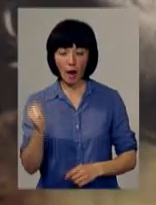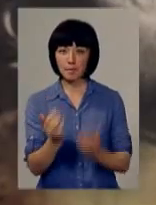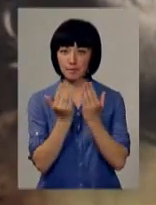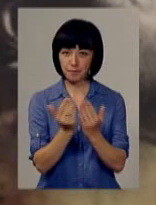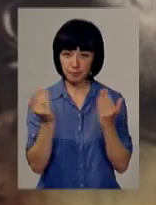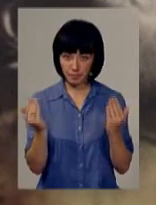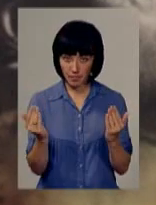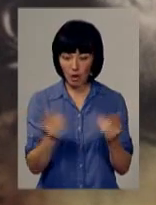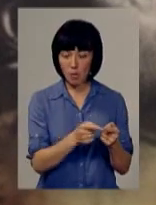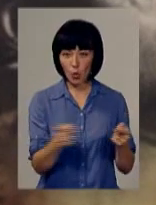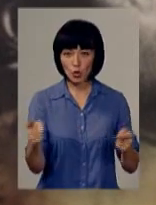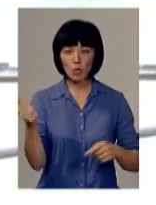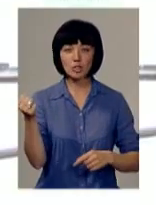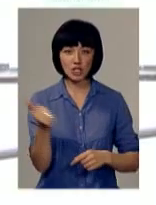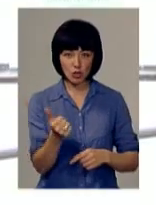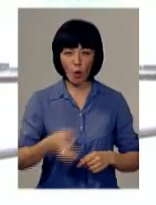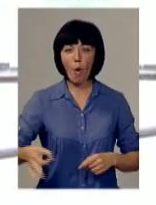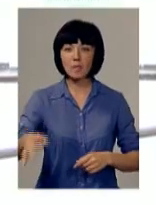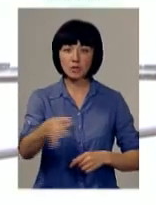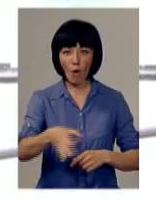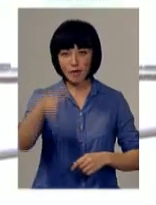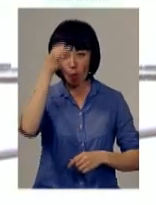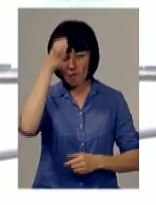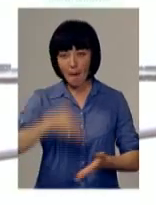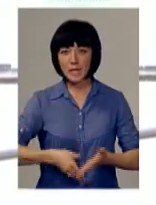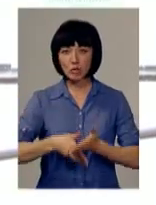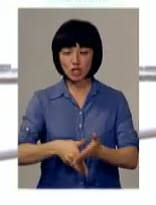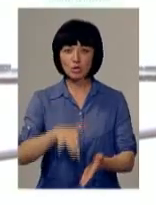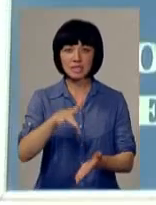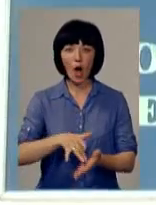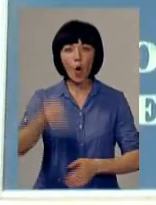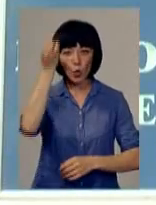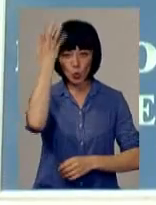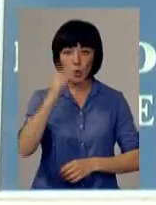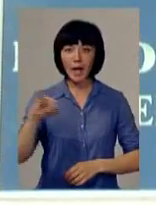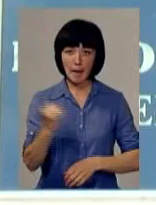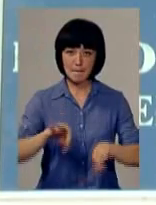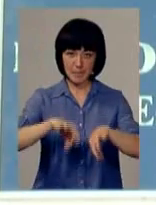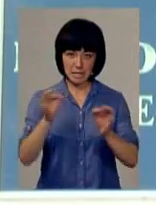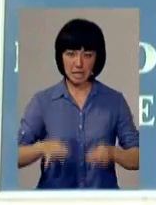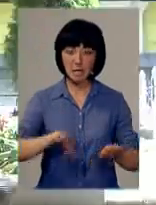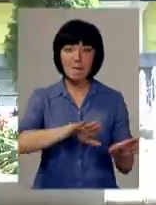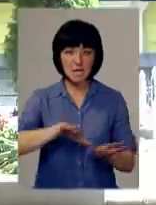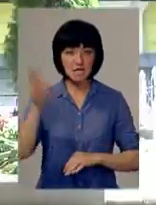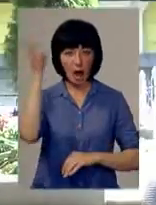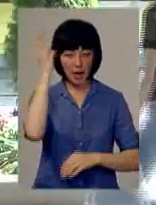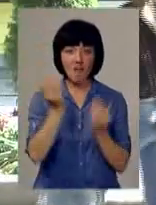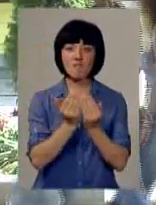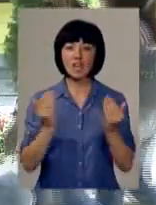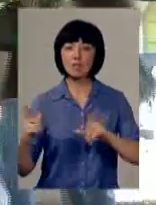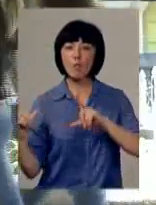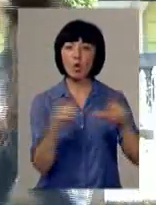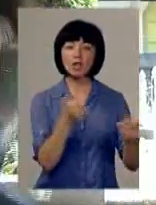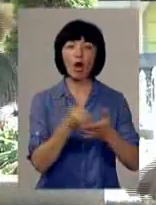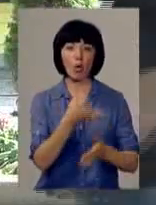історичні плакати протягом тижня в обласному науково-методичному центрі культури і мистецтв. Після Хмельницького виставка